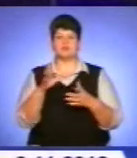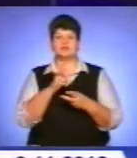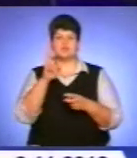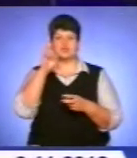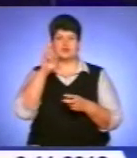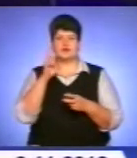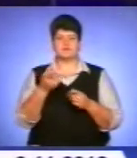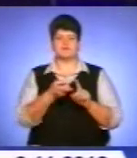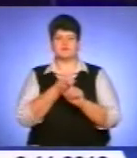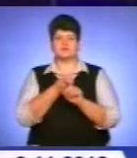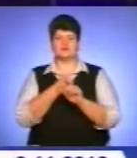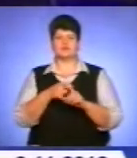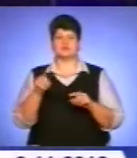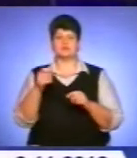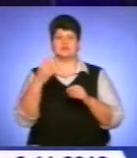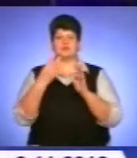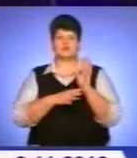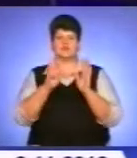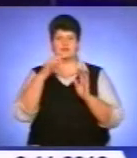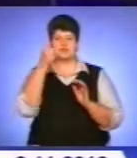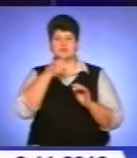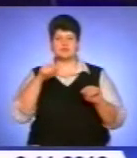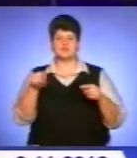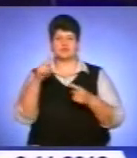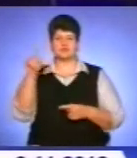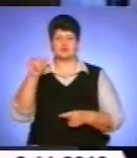річниці утворення Західноукраїнської народної республіки.